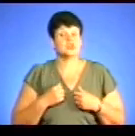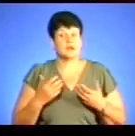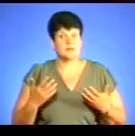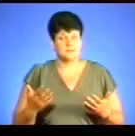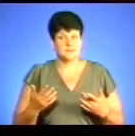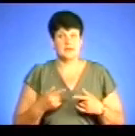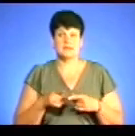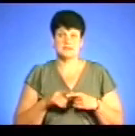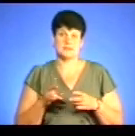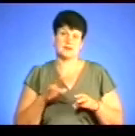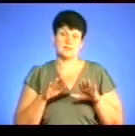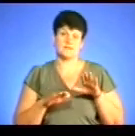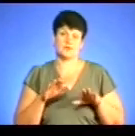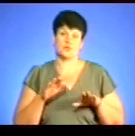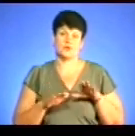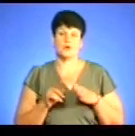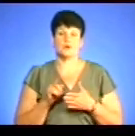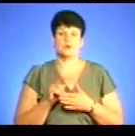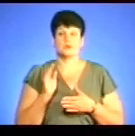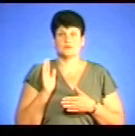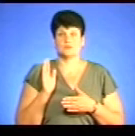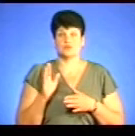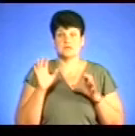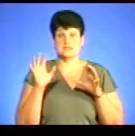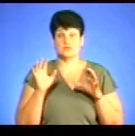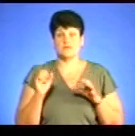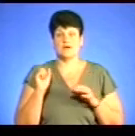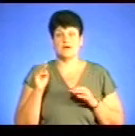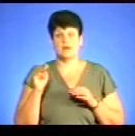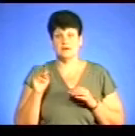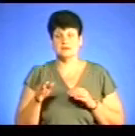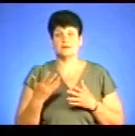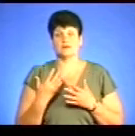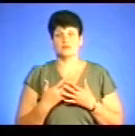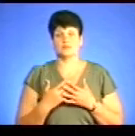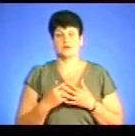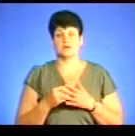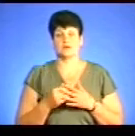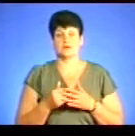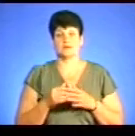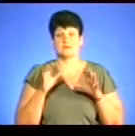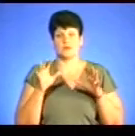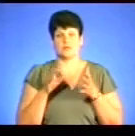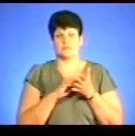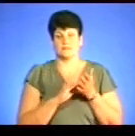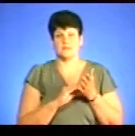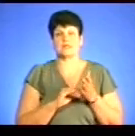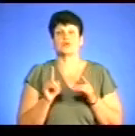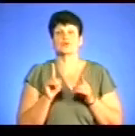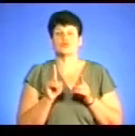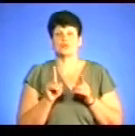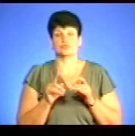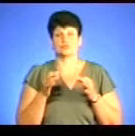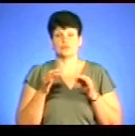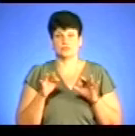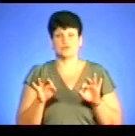потрібно врегулювати, тобто повинен бути законодавчий акт чи законодавча ініціатива, яка би дозволила в